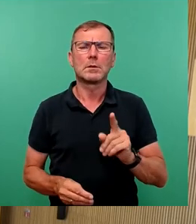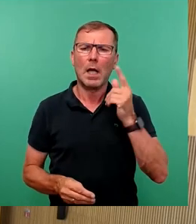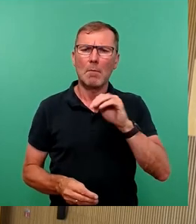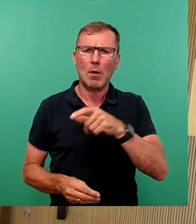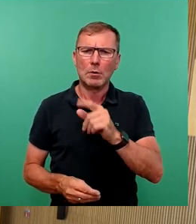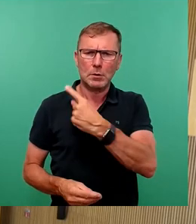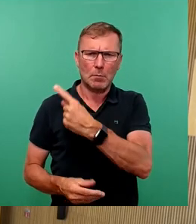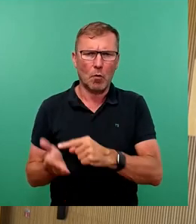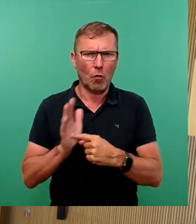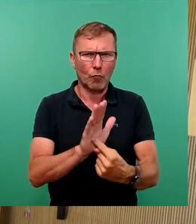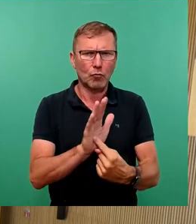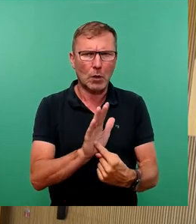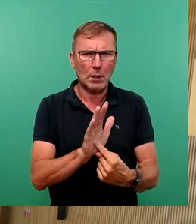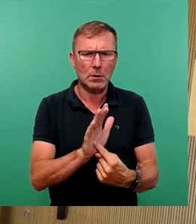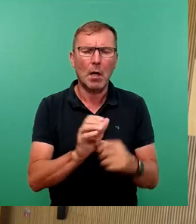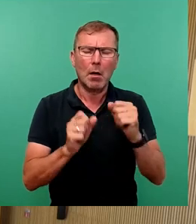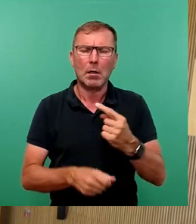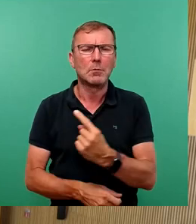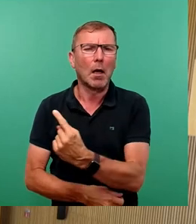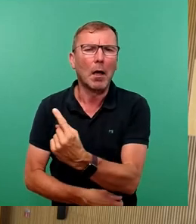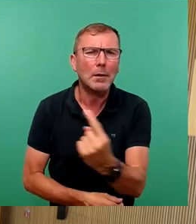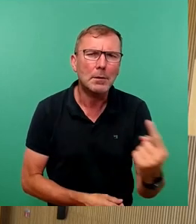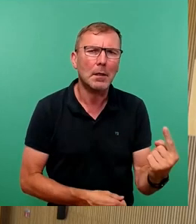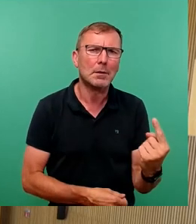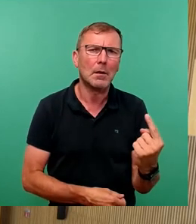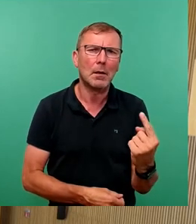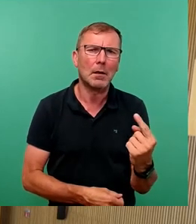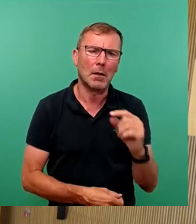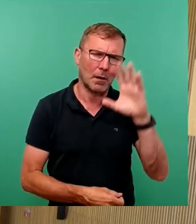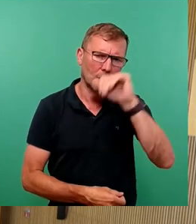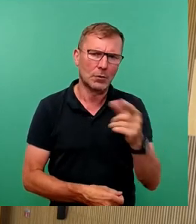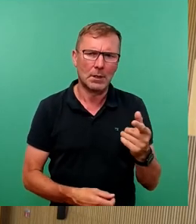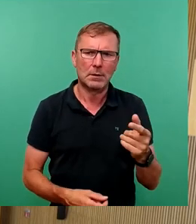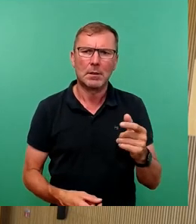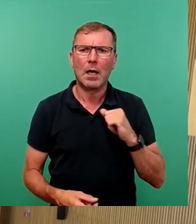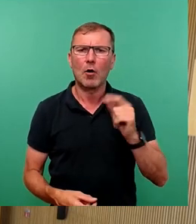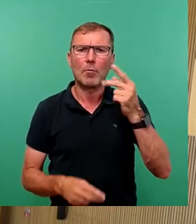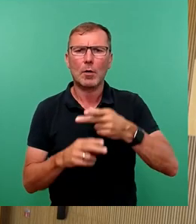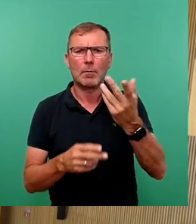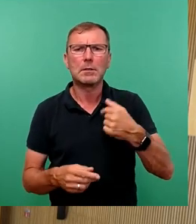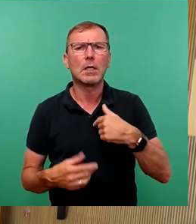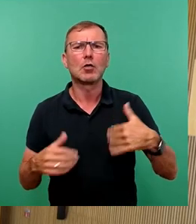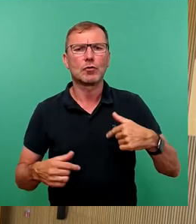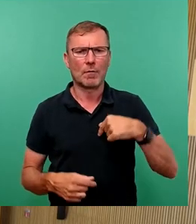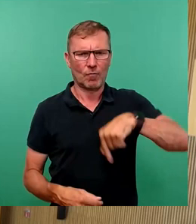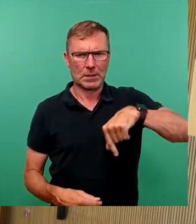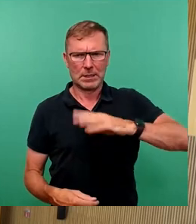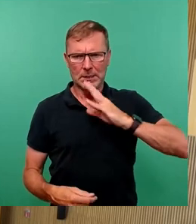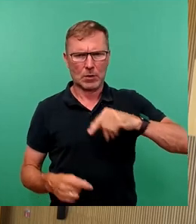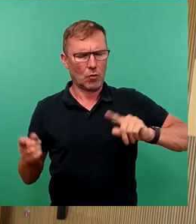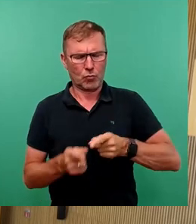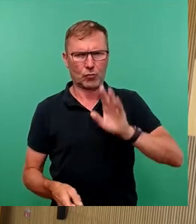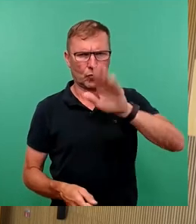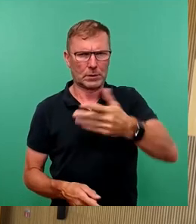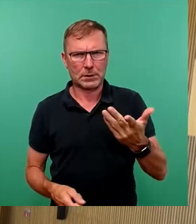vorstellt. Ich glaube, dann kann den jeder einordnen. Sehr geehrter Herr Oberbürgermeister, sehr geehrte Damen und ich mache schnell von hier aus ganz kurz, weil es